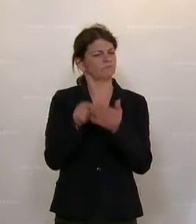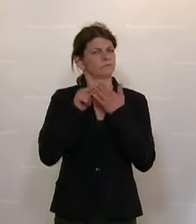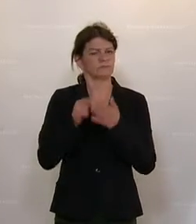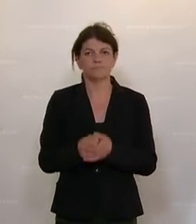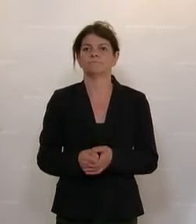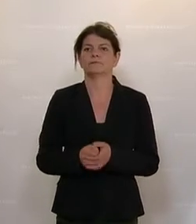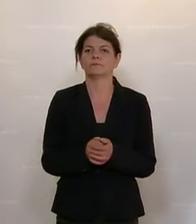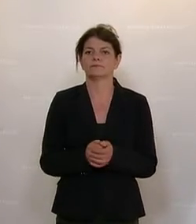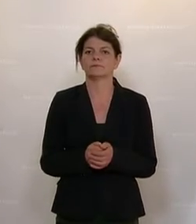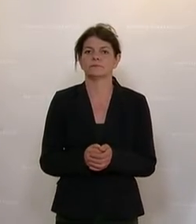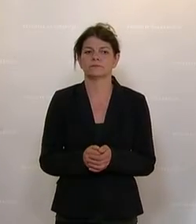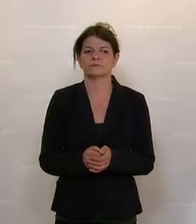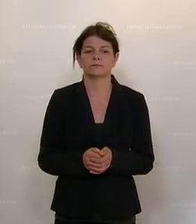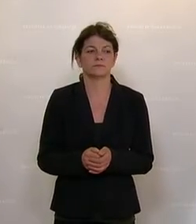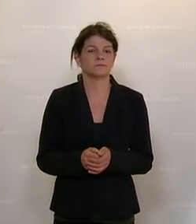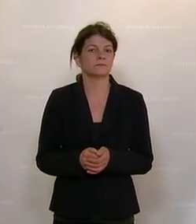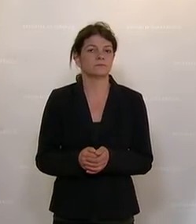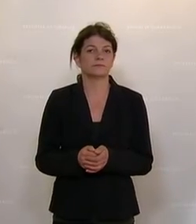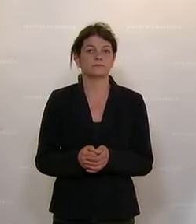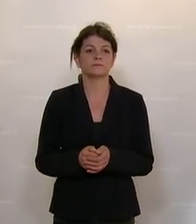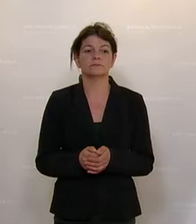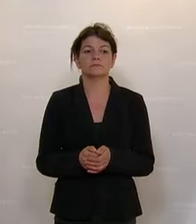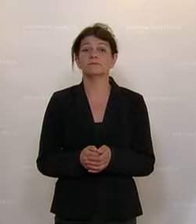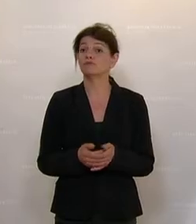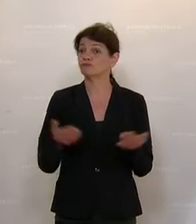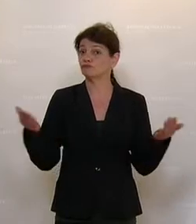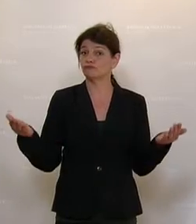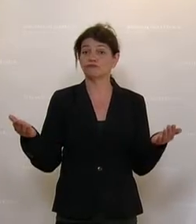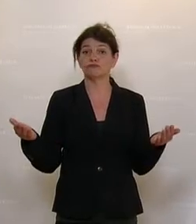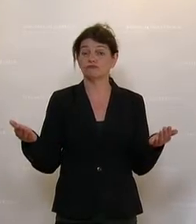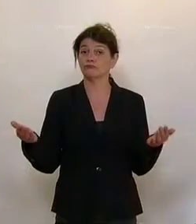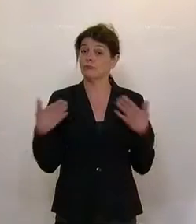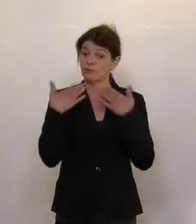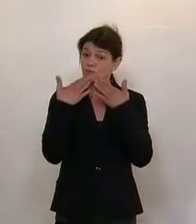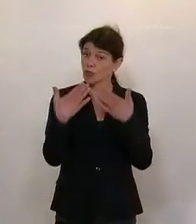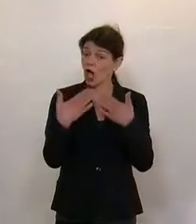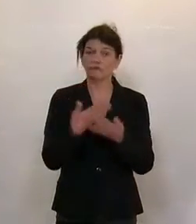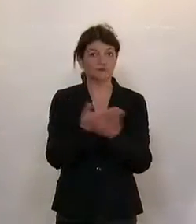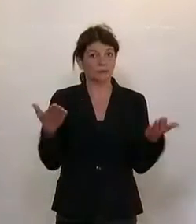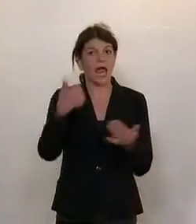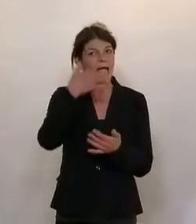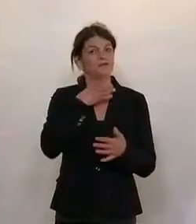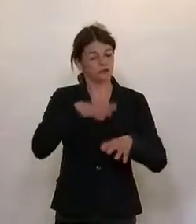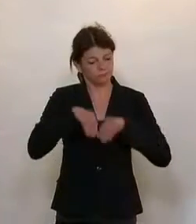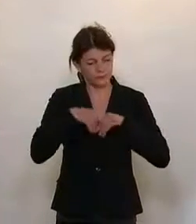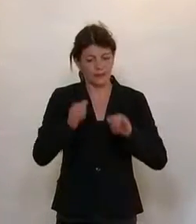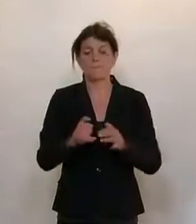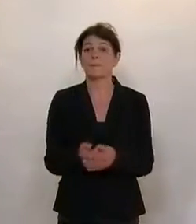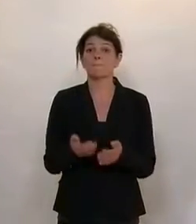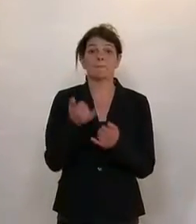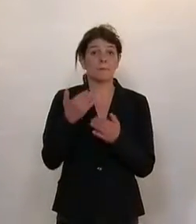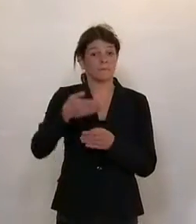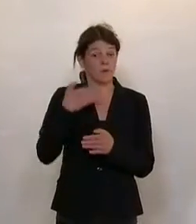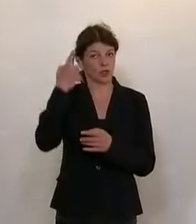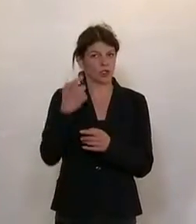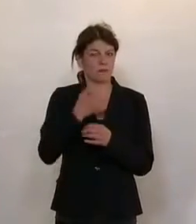Es hat sich nämlich gezeigt, dass bei den Corona-bedingten Assistenzeinsätzen des Bundesheeres, wo auch die Miliz zum